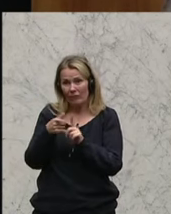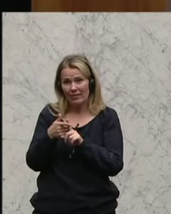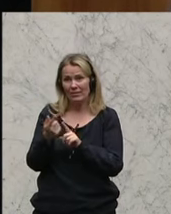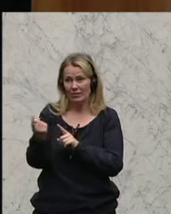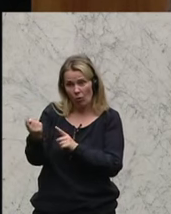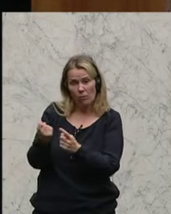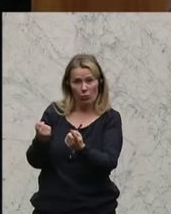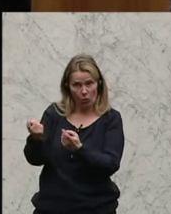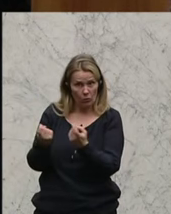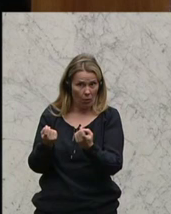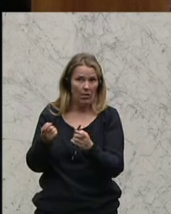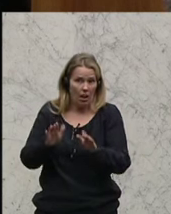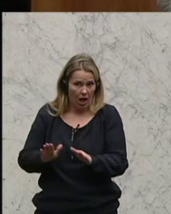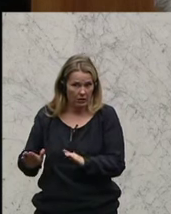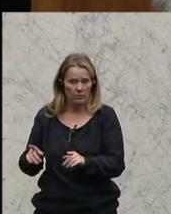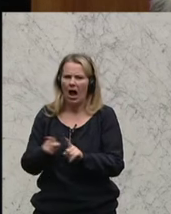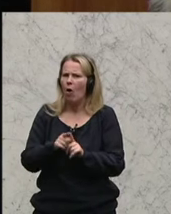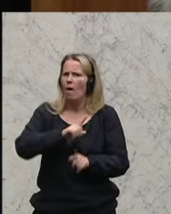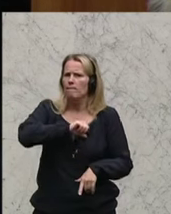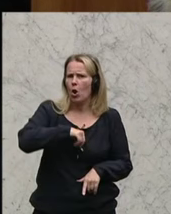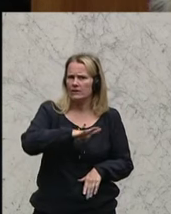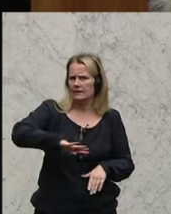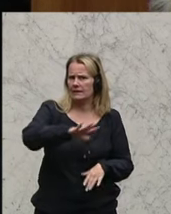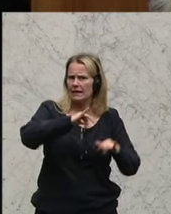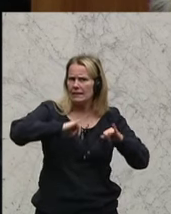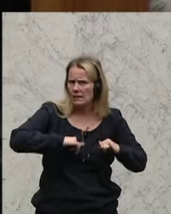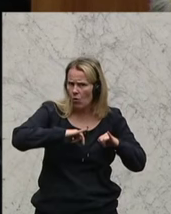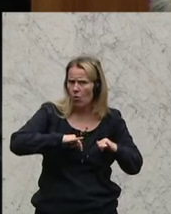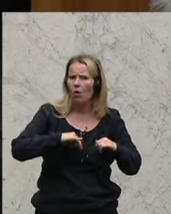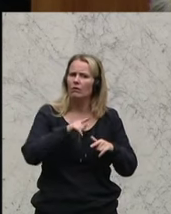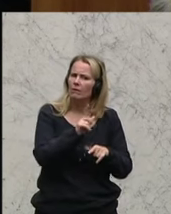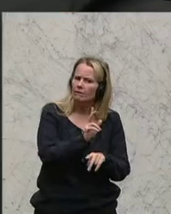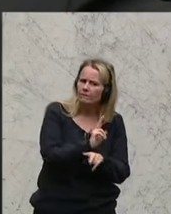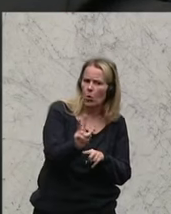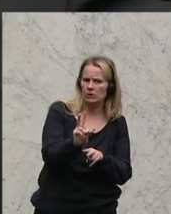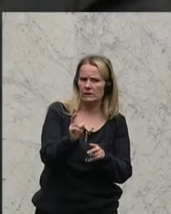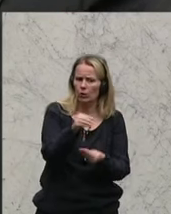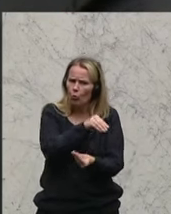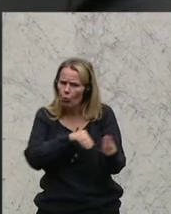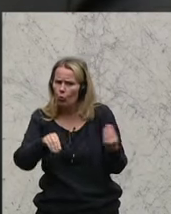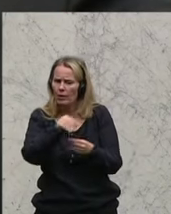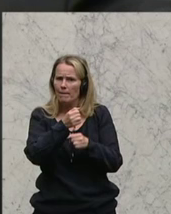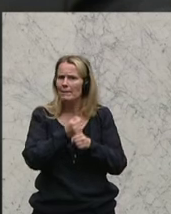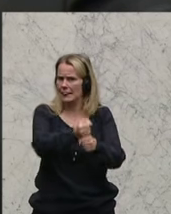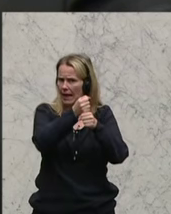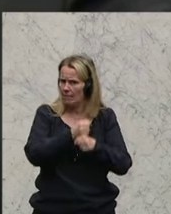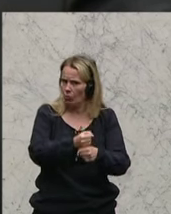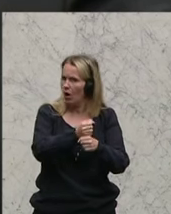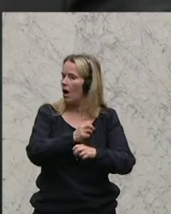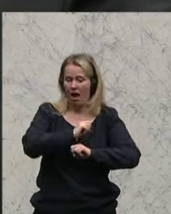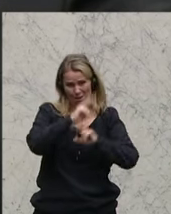kommen, bei den Polizisten in Tirol, die dort sorgsam mit den Demonstranten umgegangen sind, aber auch klar die